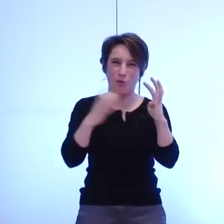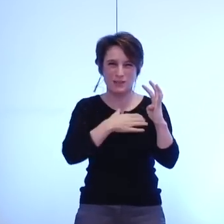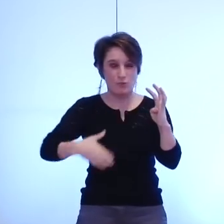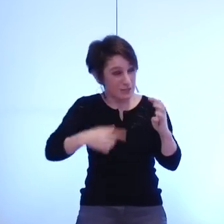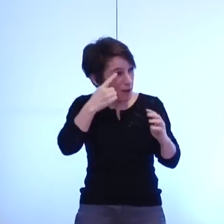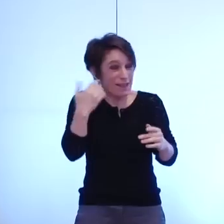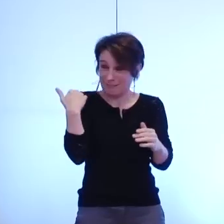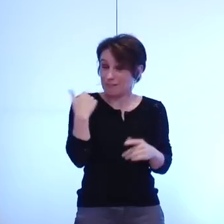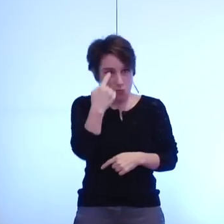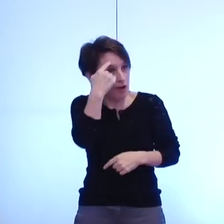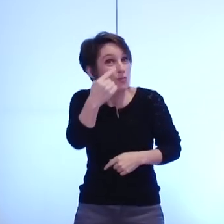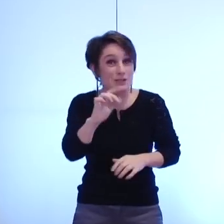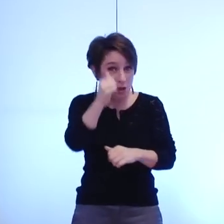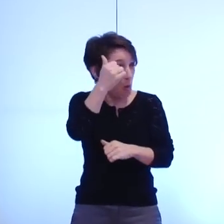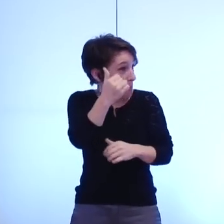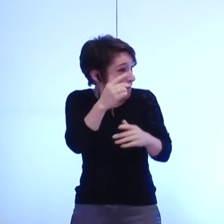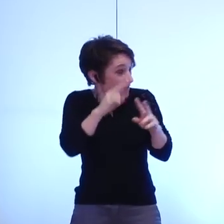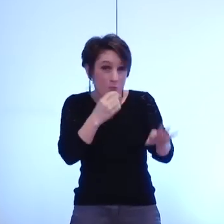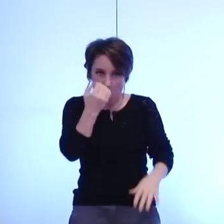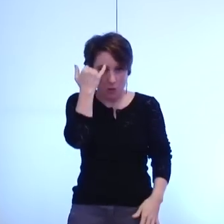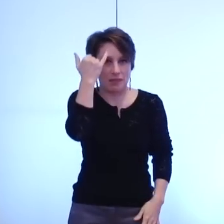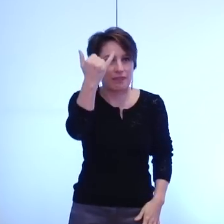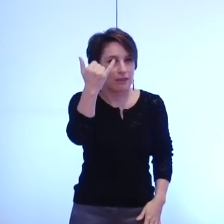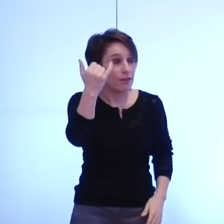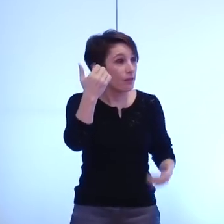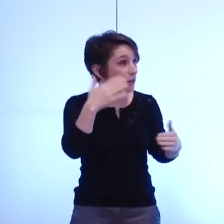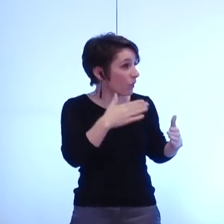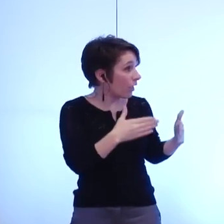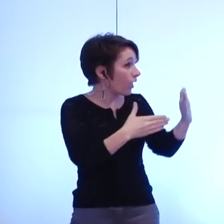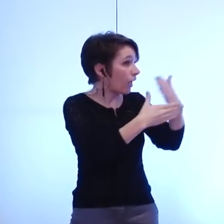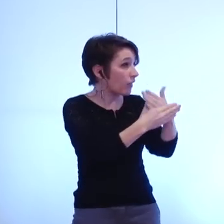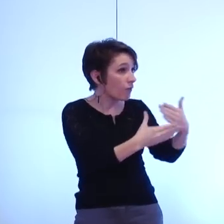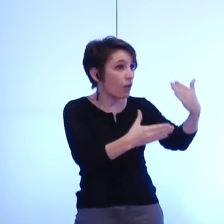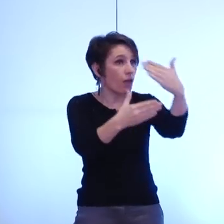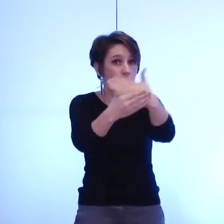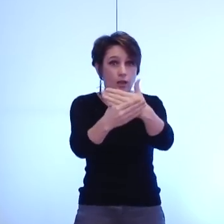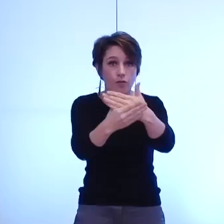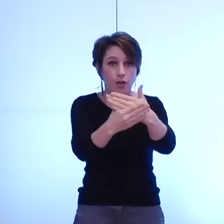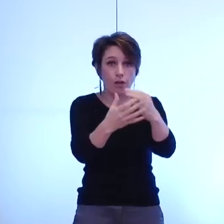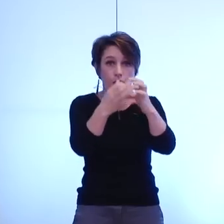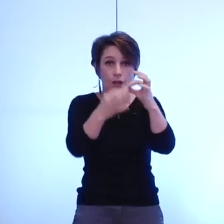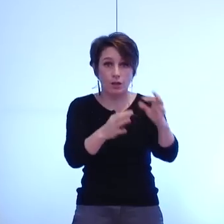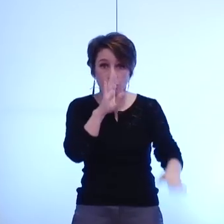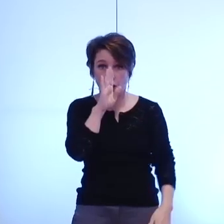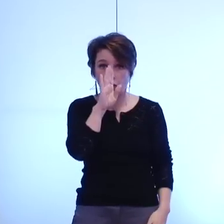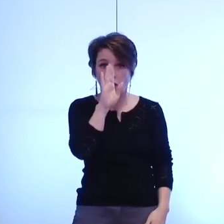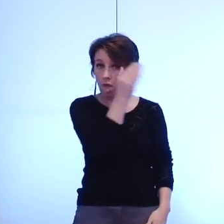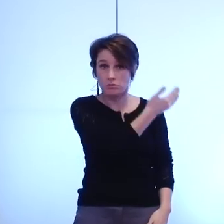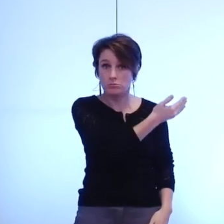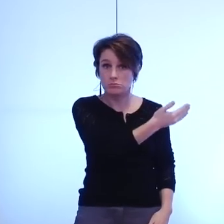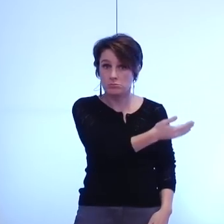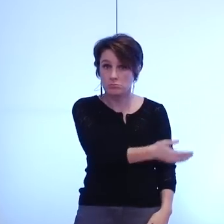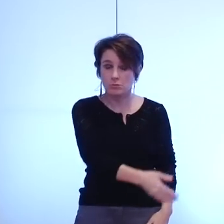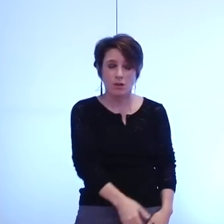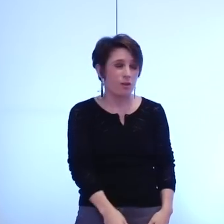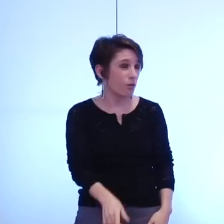je dois avouer que les deux premières interventions m'ont fait réviser mon point de vue parce que entendre autant